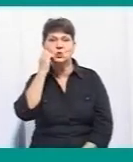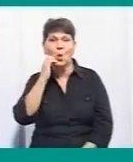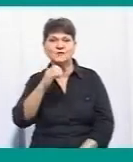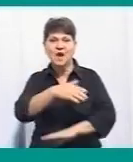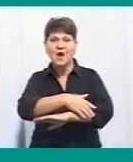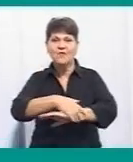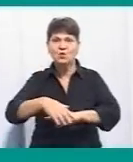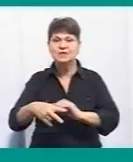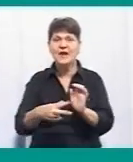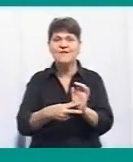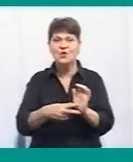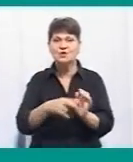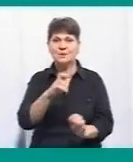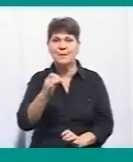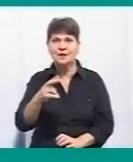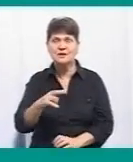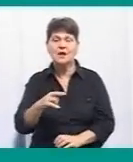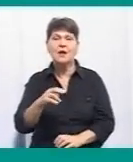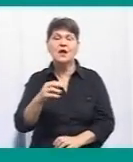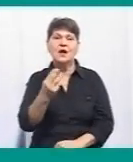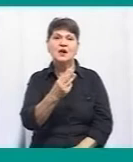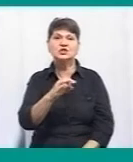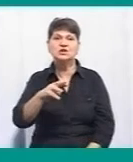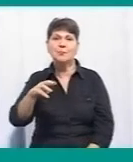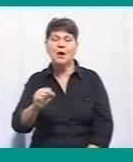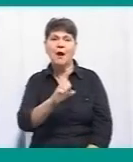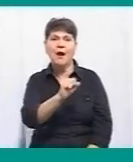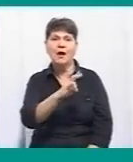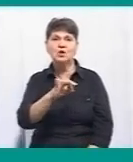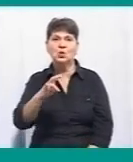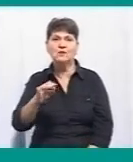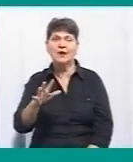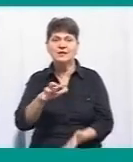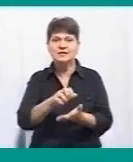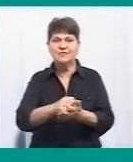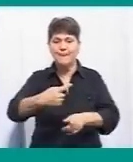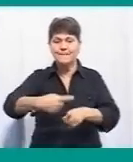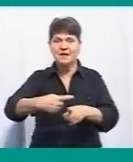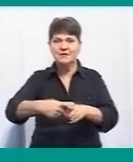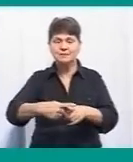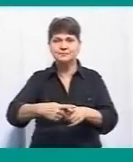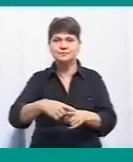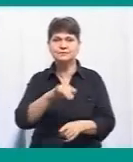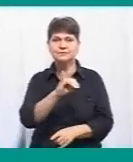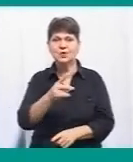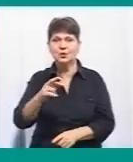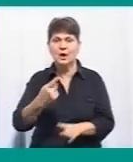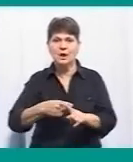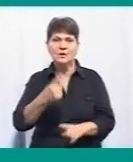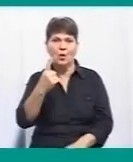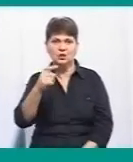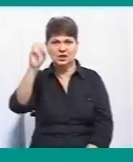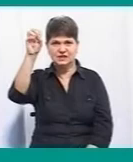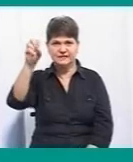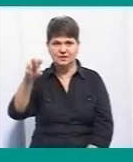вулицю 8 березня, вулицю Шимка, Антонова, і захвачуємо перехрестя з Юрія Клена. То це буде один світлофорний об